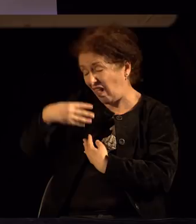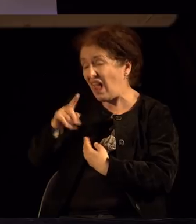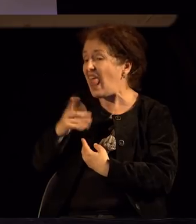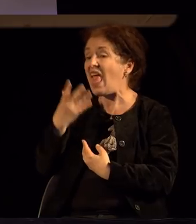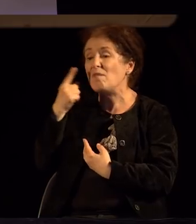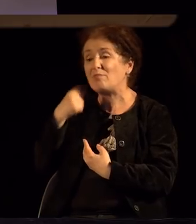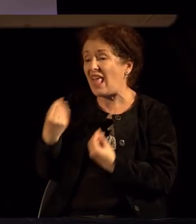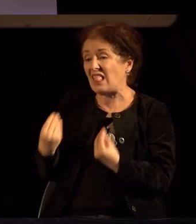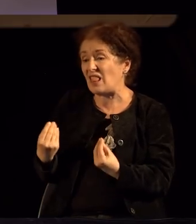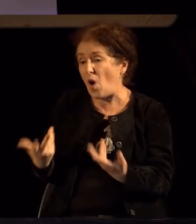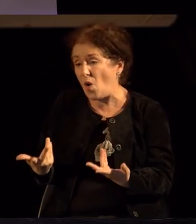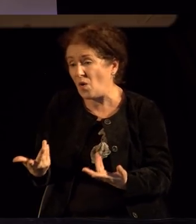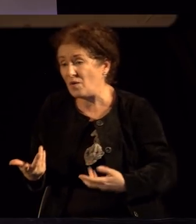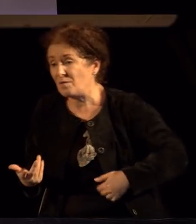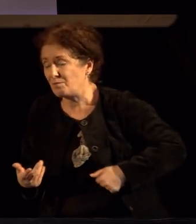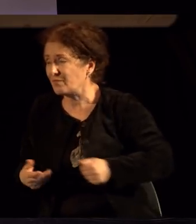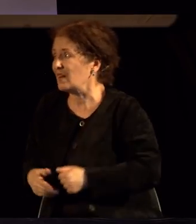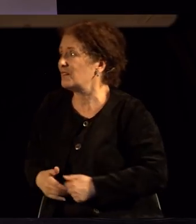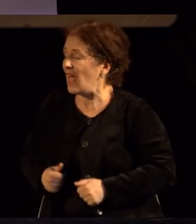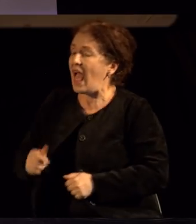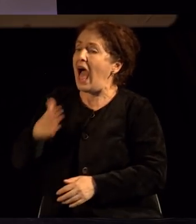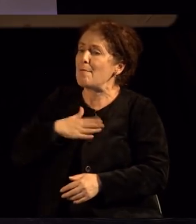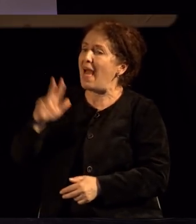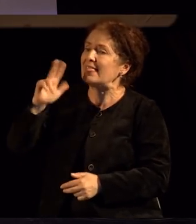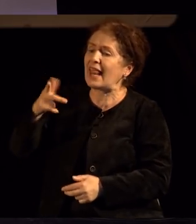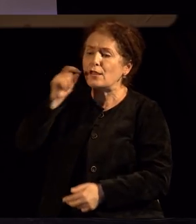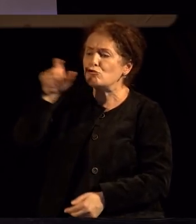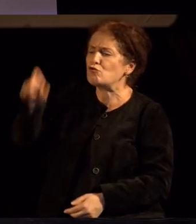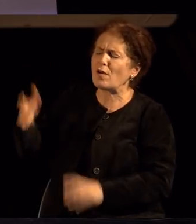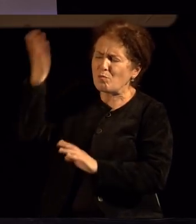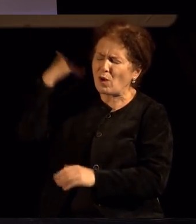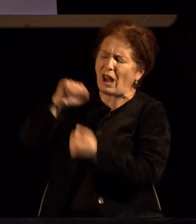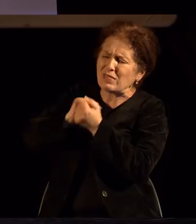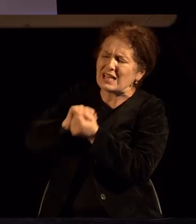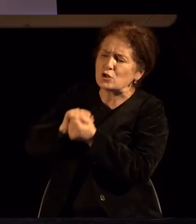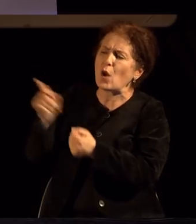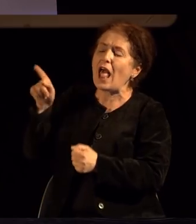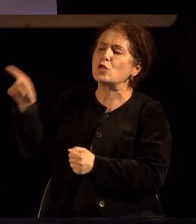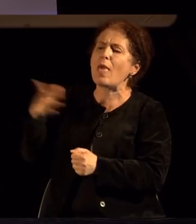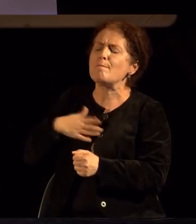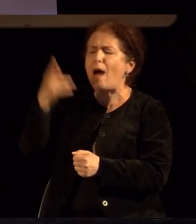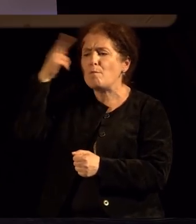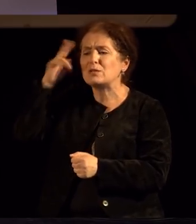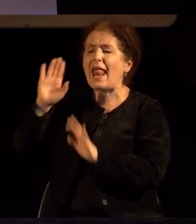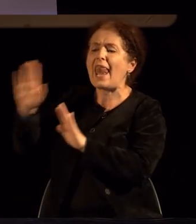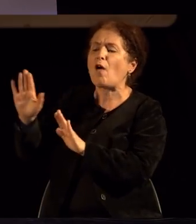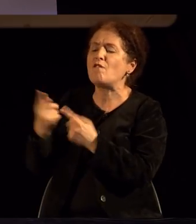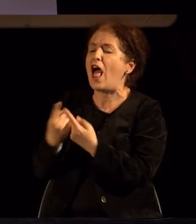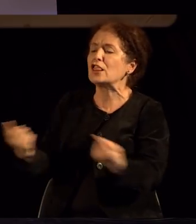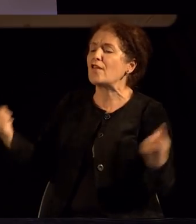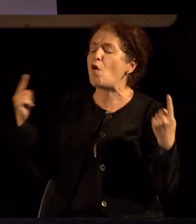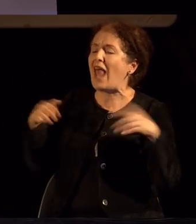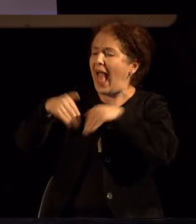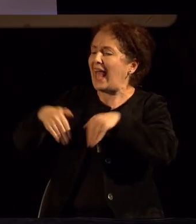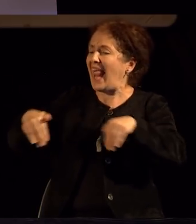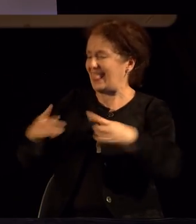филозоф, односно третиот епикур, кој е позна со својата градина и тој е имал